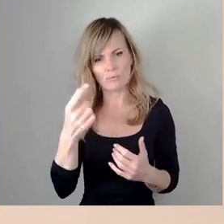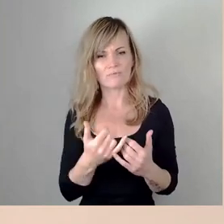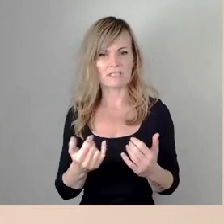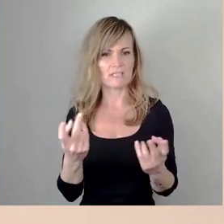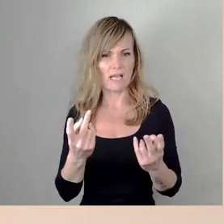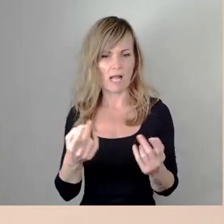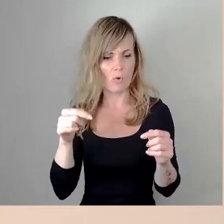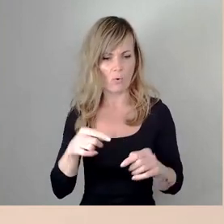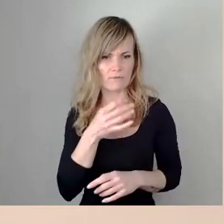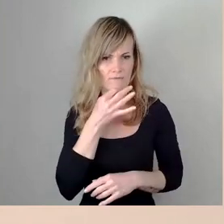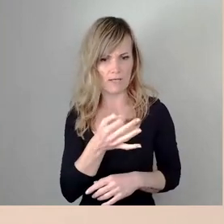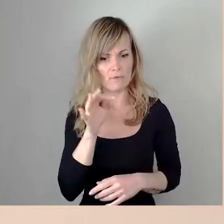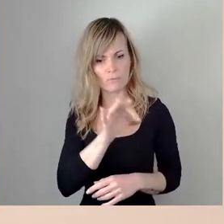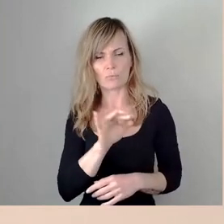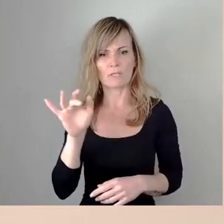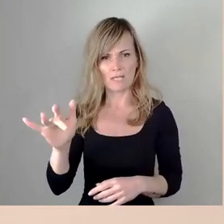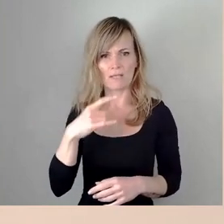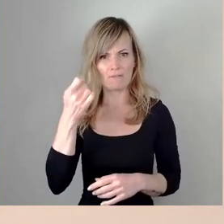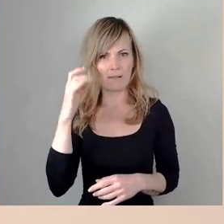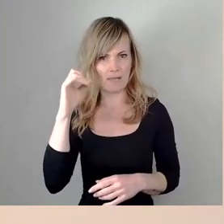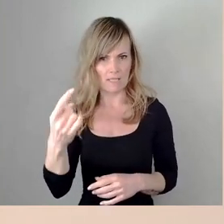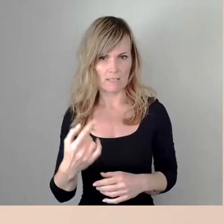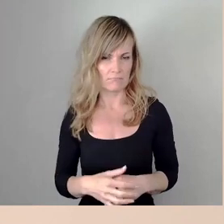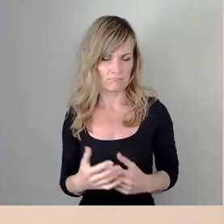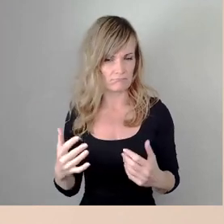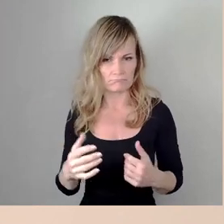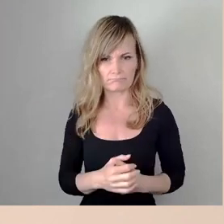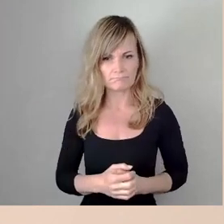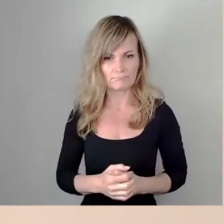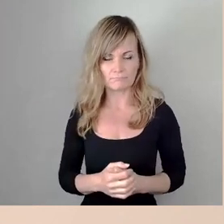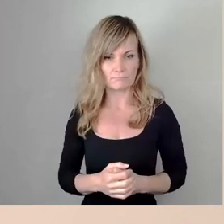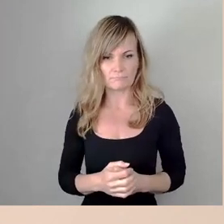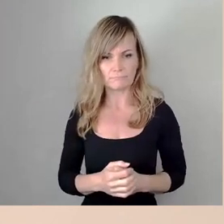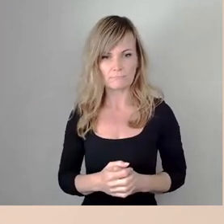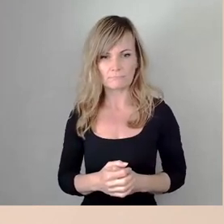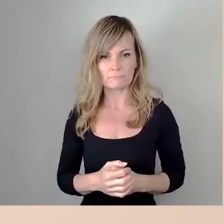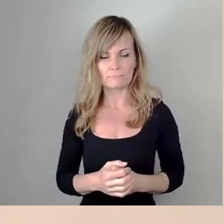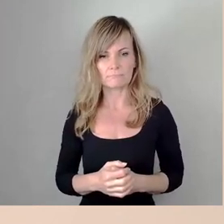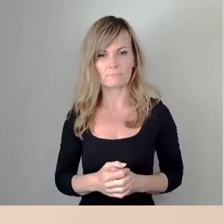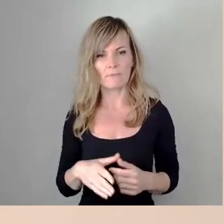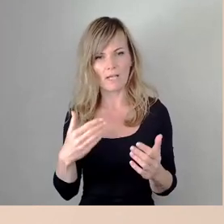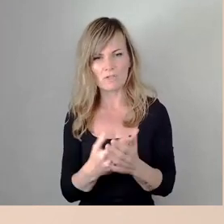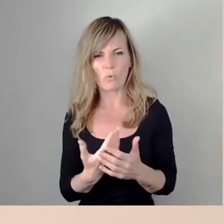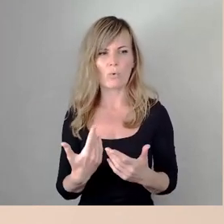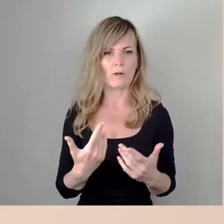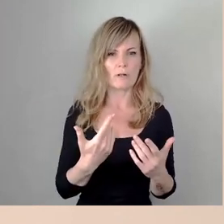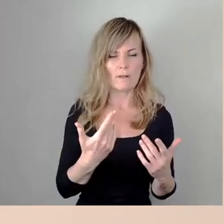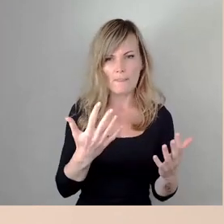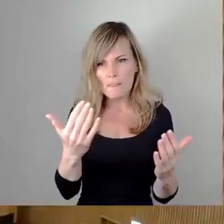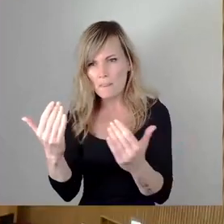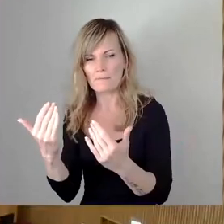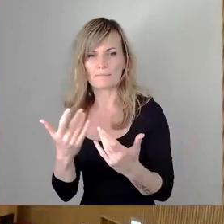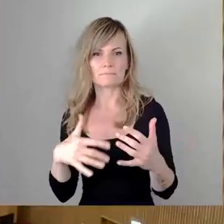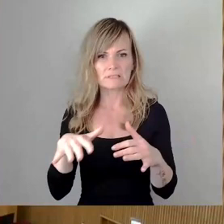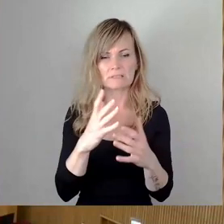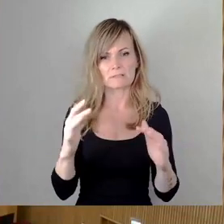Frage für oder gegen die Füllnächte steht. Das hier populistisch so zuzuspitzen, finde ich nicht angemessen,